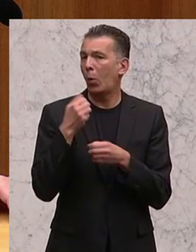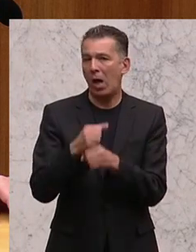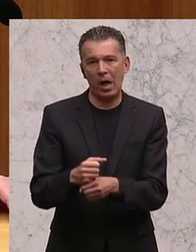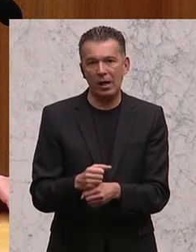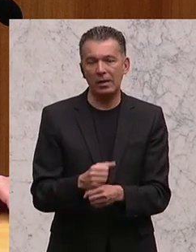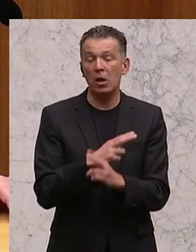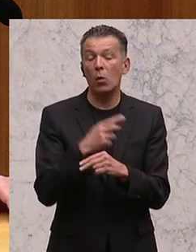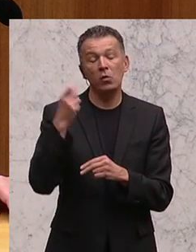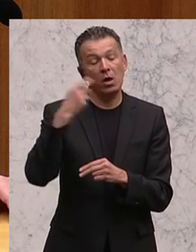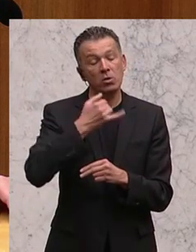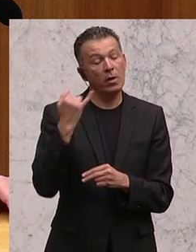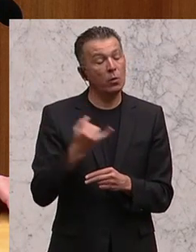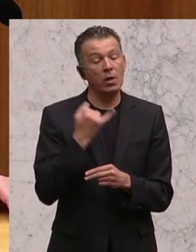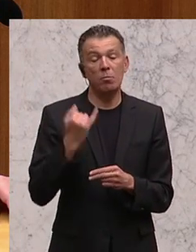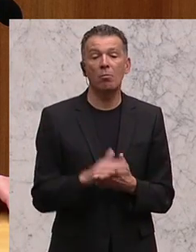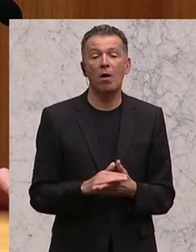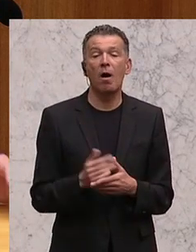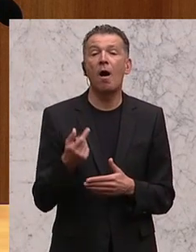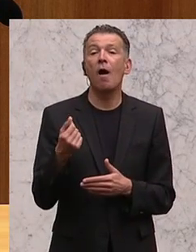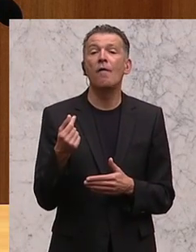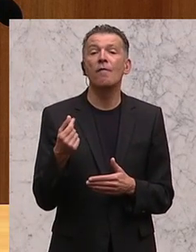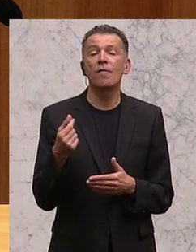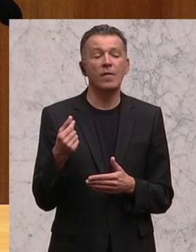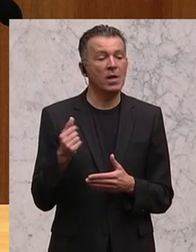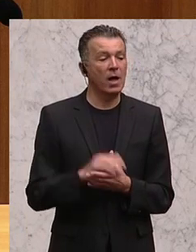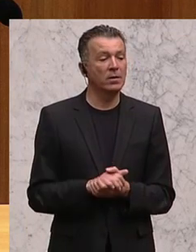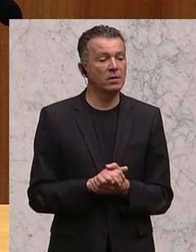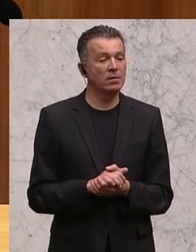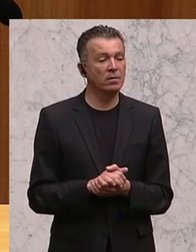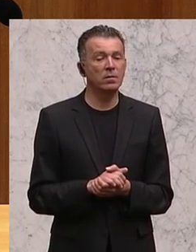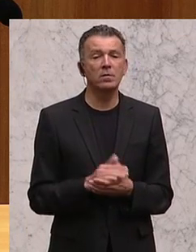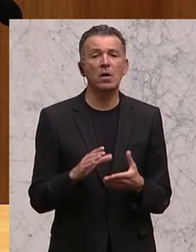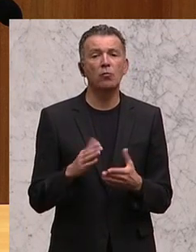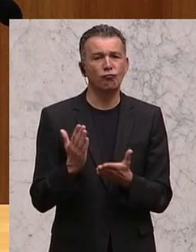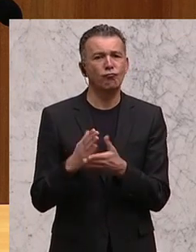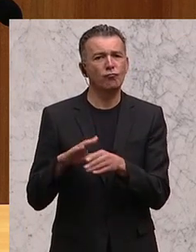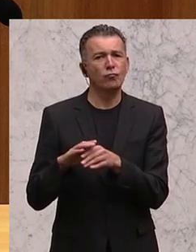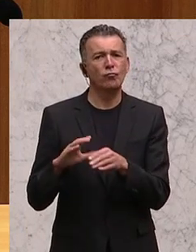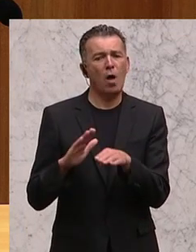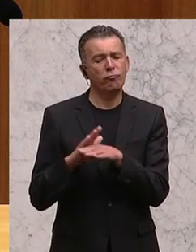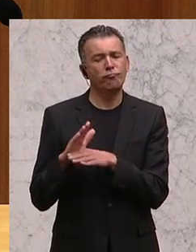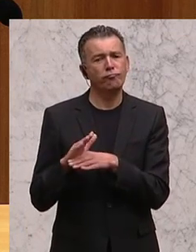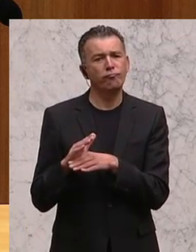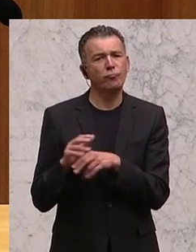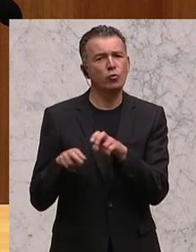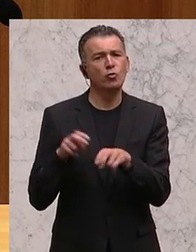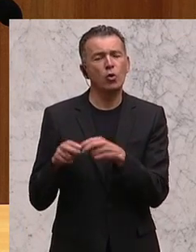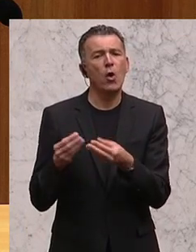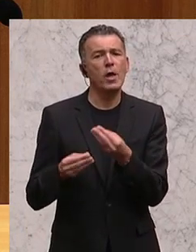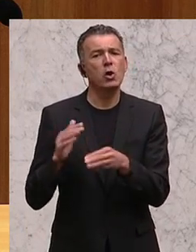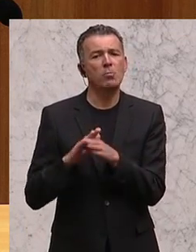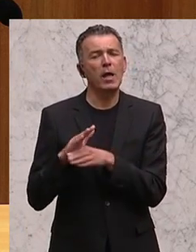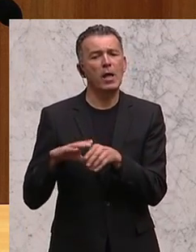Position war immer, man muss sich an die Finanz, an diese ausgemachten Fiskalspielregeln halten.